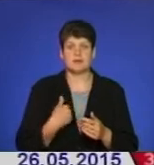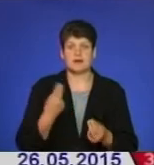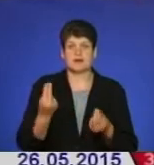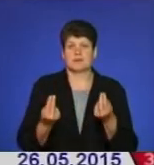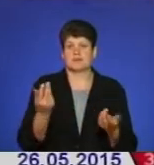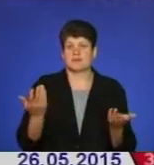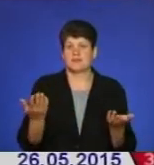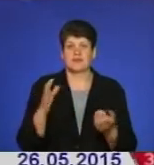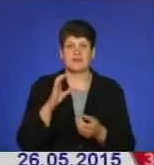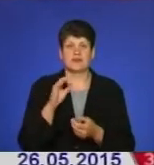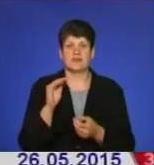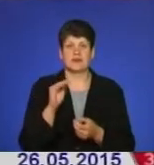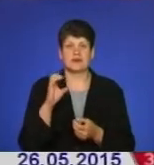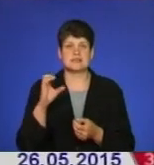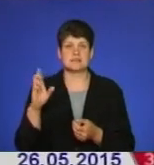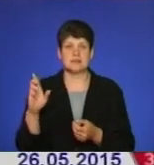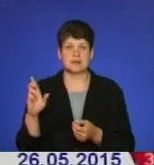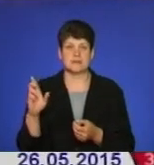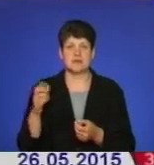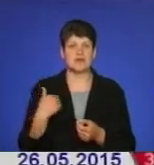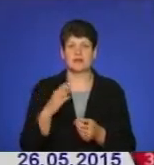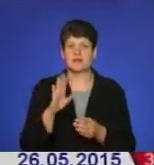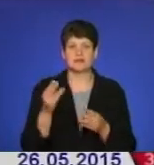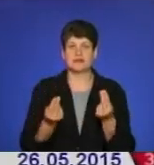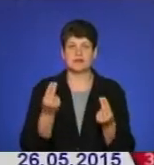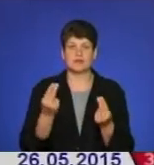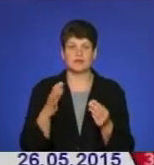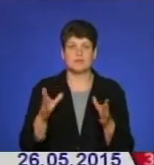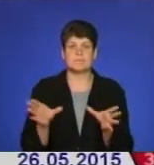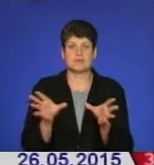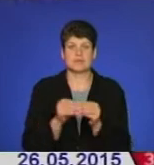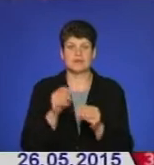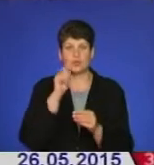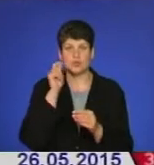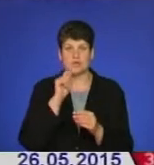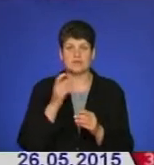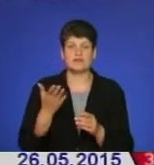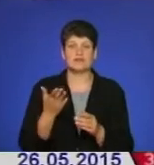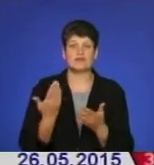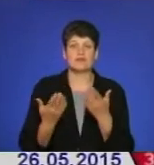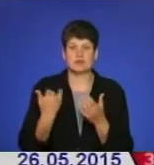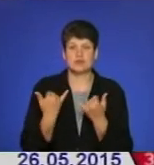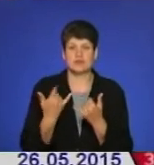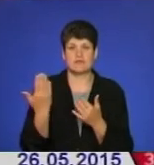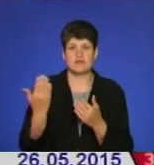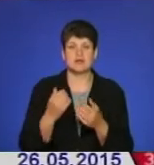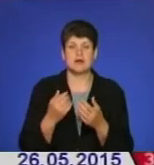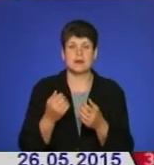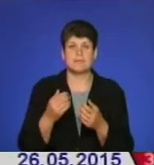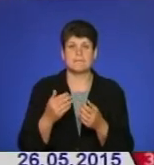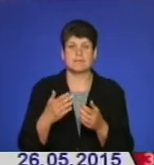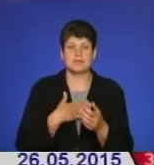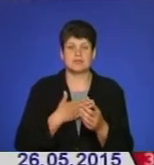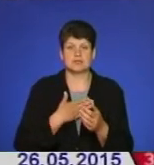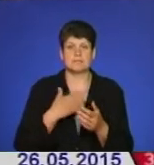гру ФСБ, але явно не граємо гру на Єдані України. Сьогодні наша машина, сьогодні зараз на щасті, на